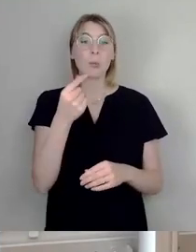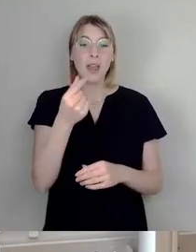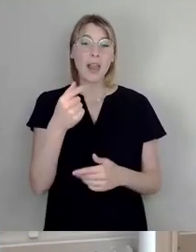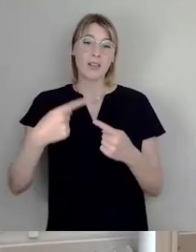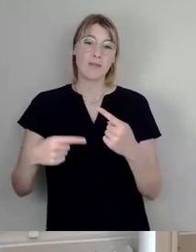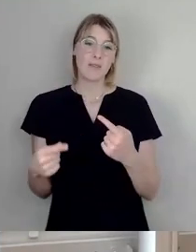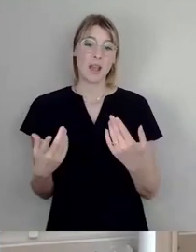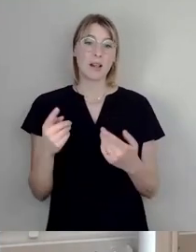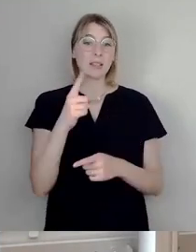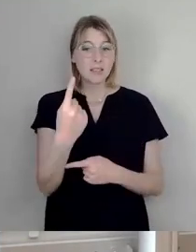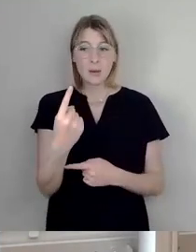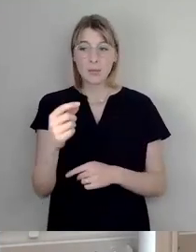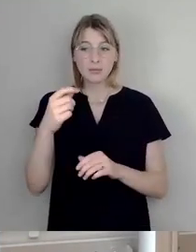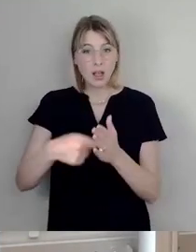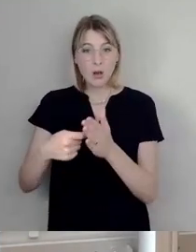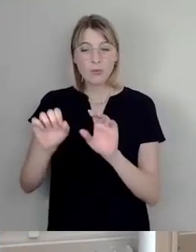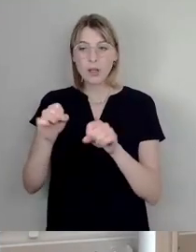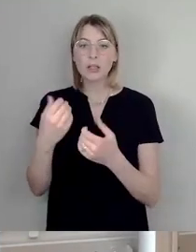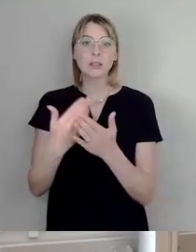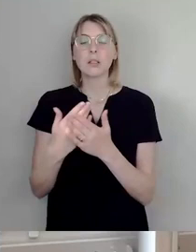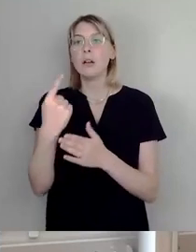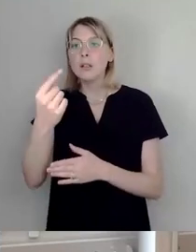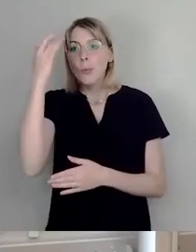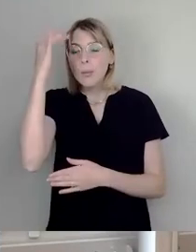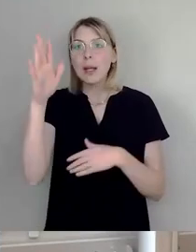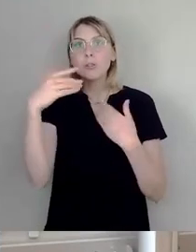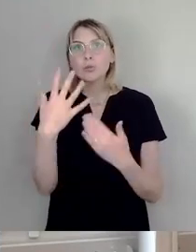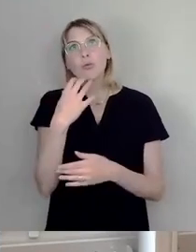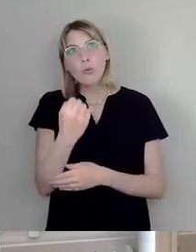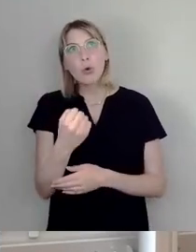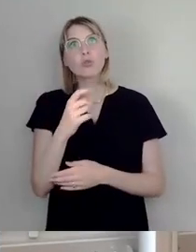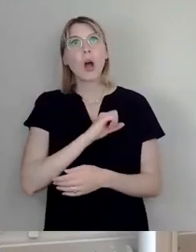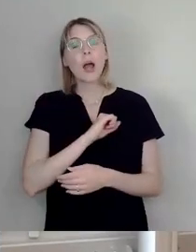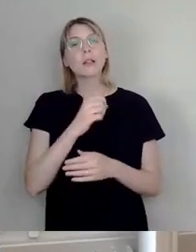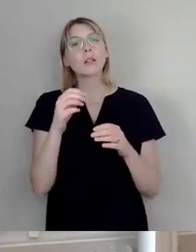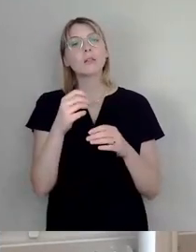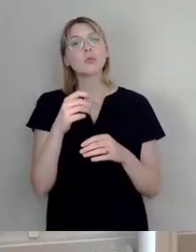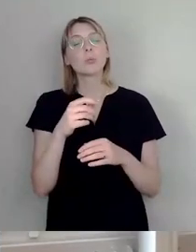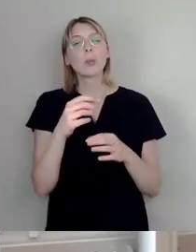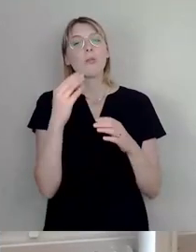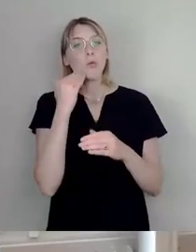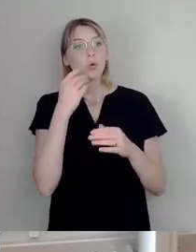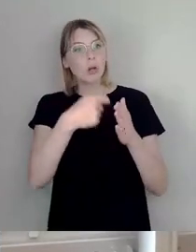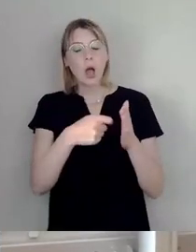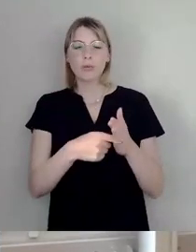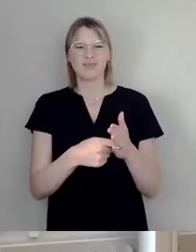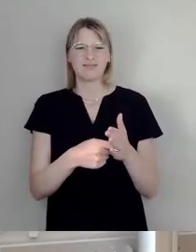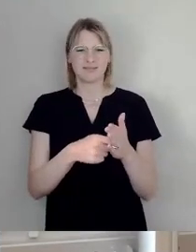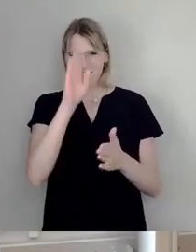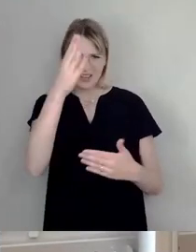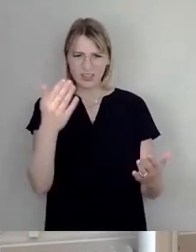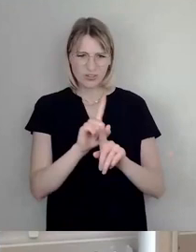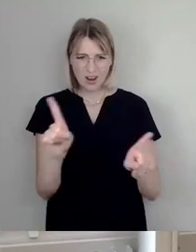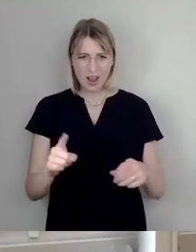darüber nachdenken, in eine Eigentumswohnung zu ziehen oder eine zu kaufen. Und das ist das, was auch an Ideologie hinter diesem AfD